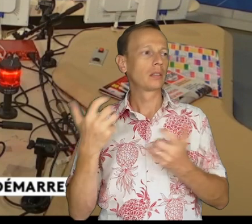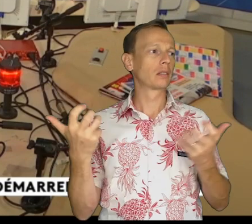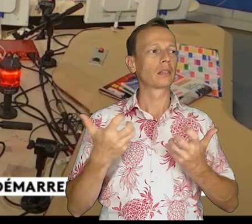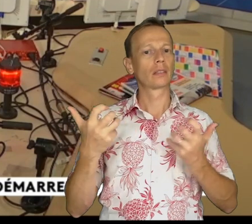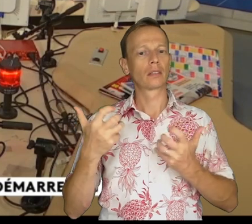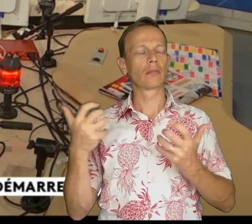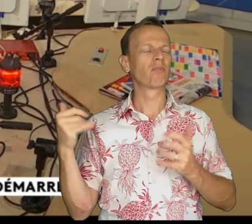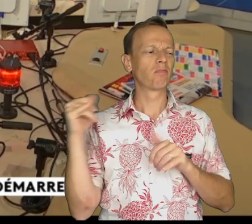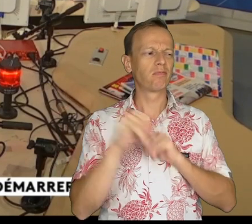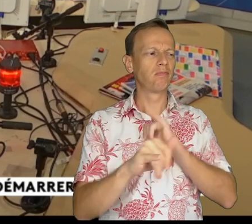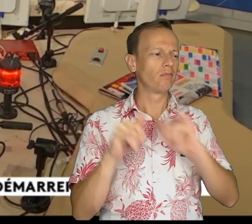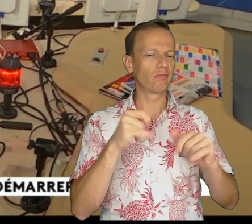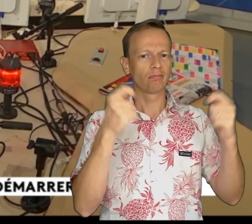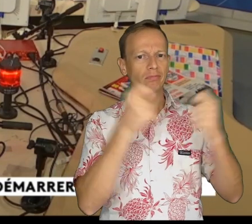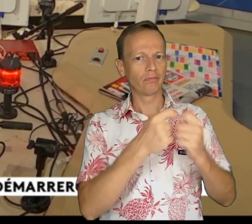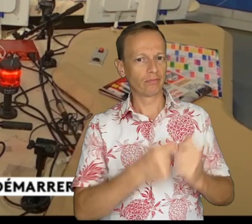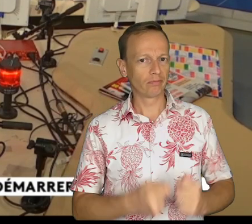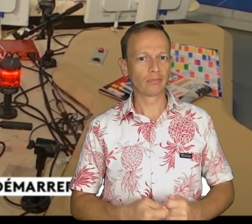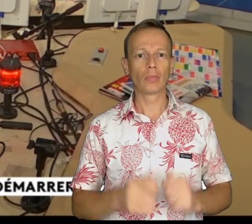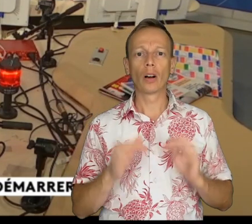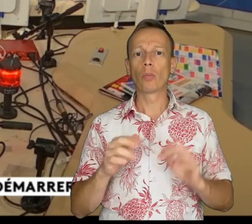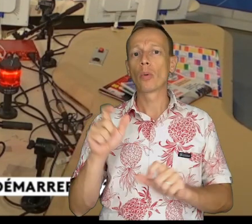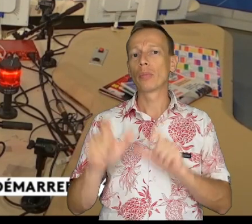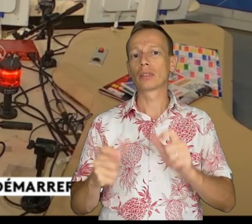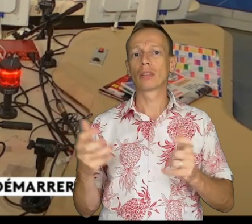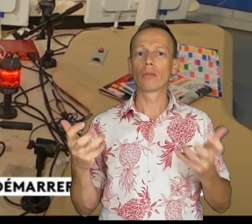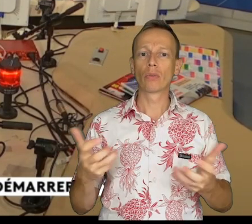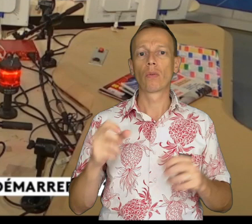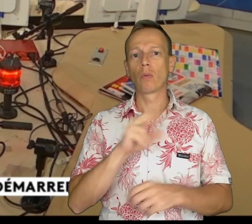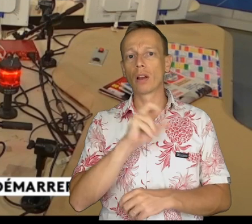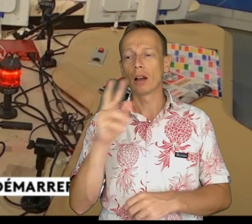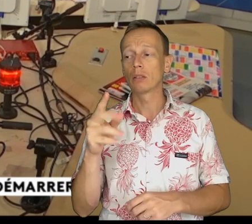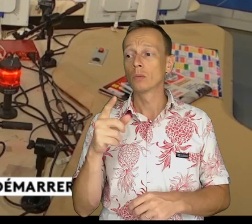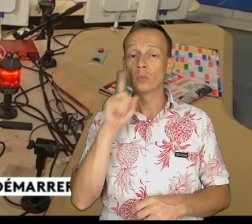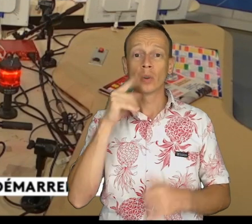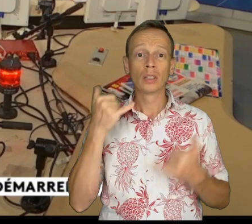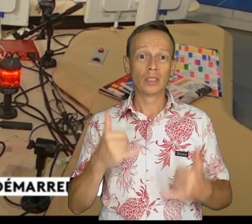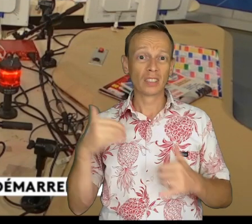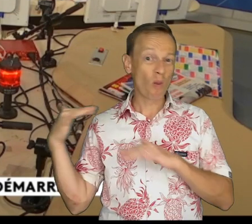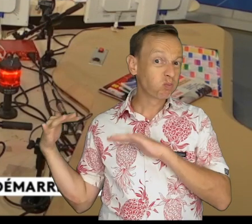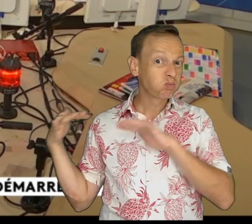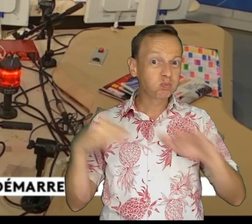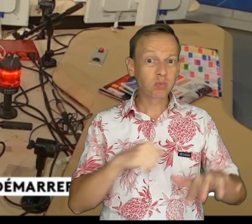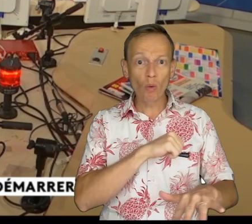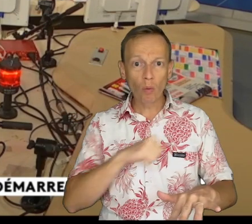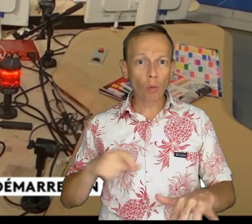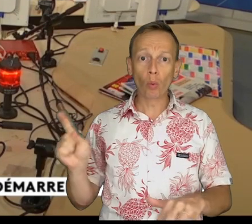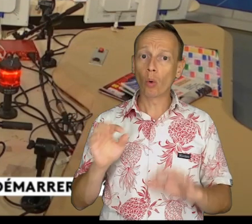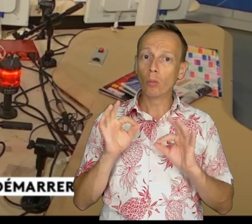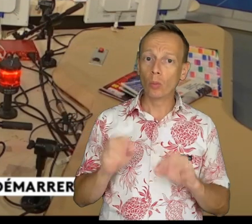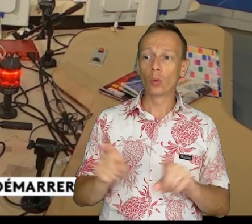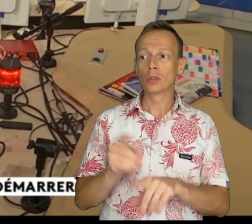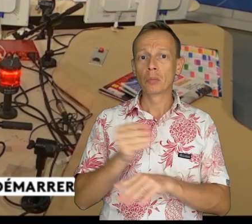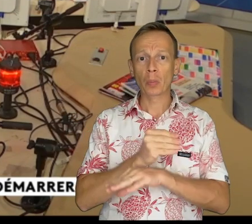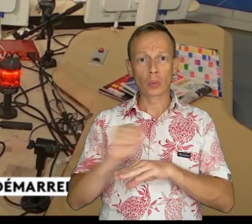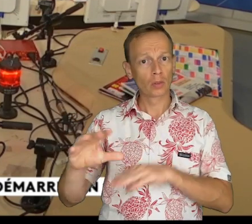attentes des gens qui veulent voyager. A savoir qu'on n'est pas une destination de masse, qu'on est